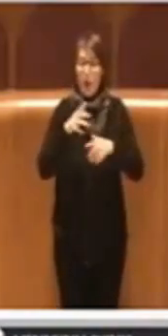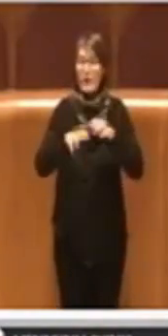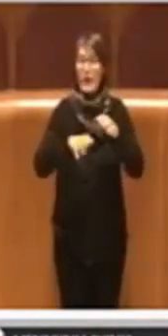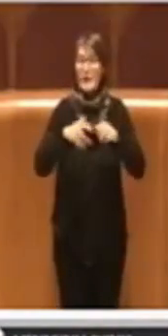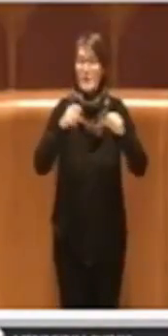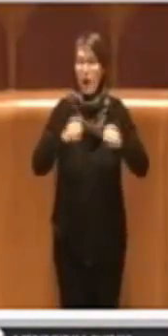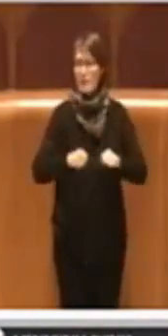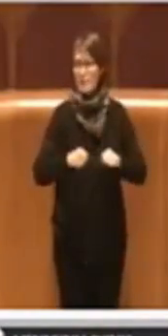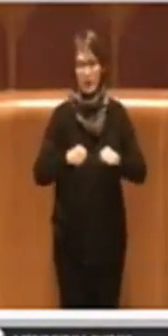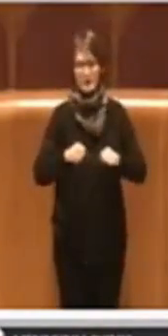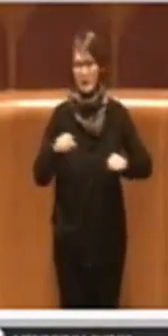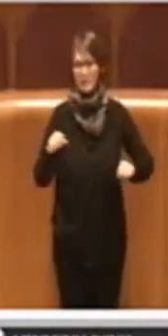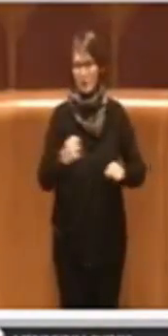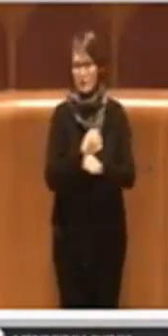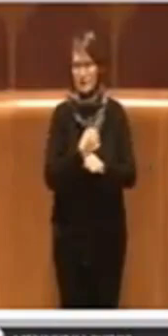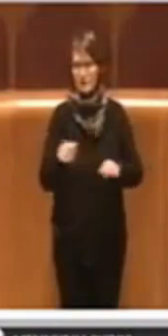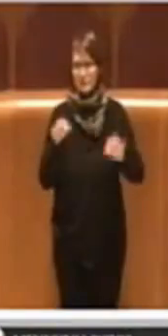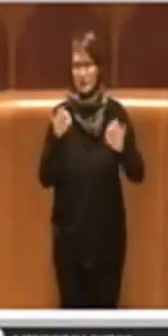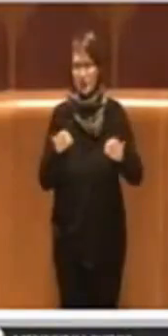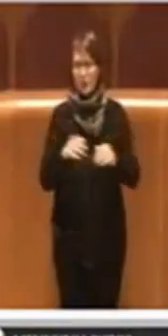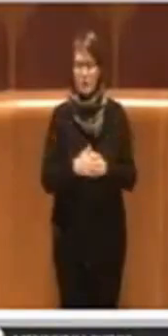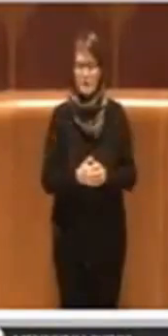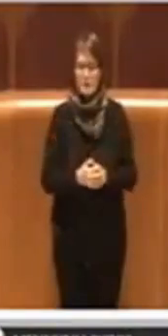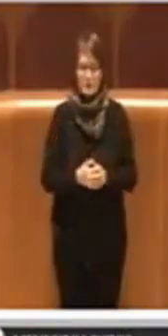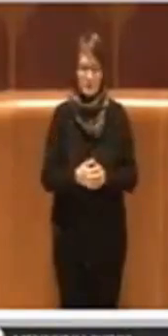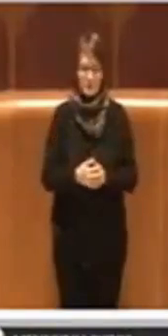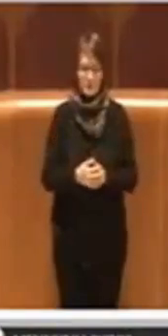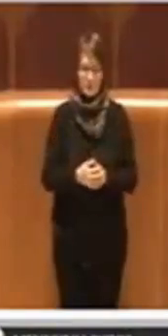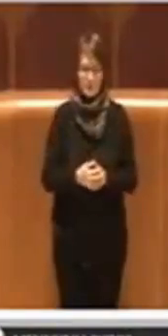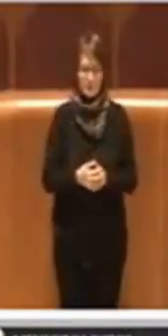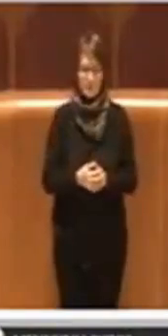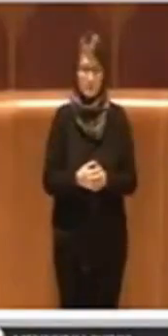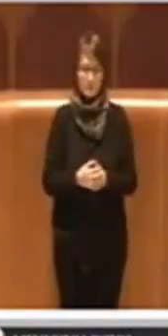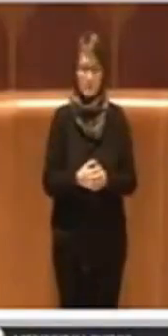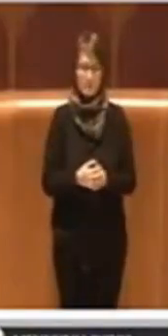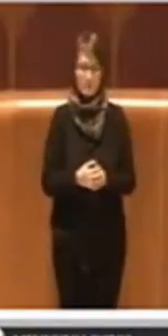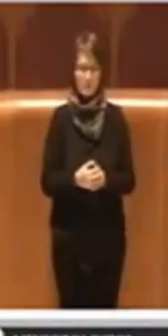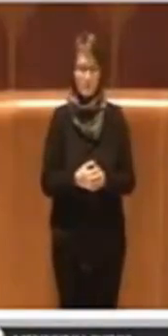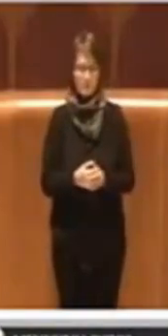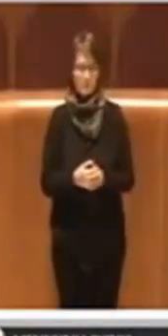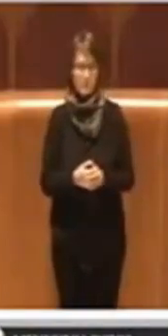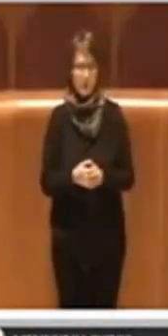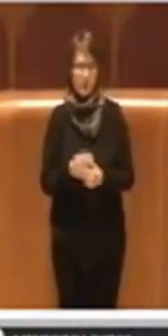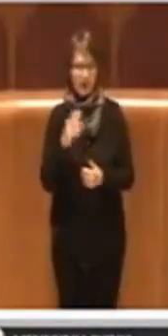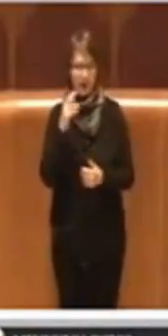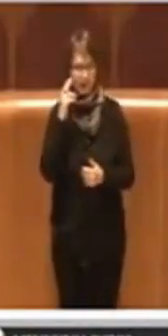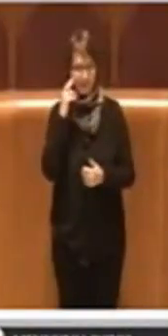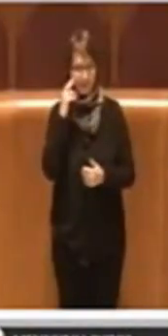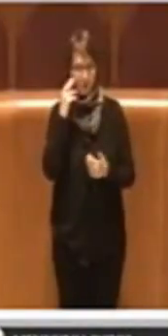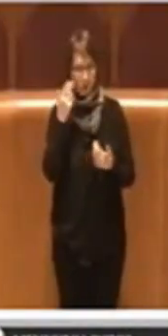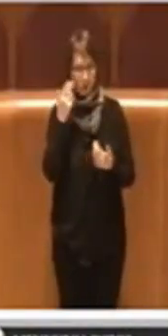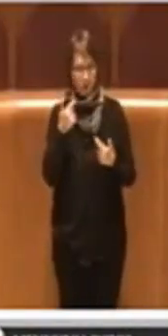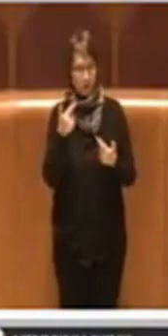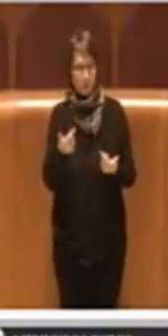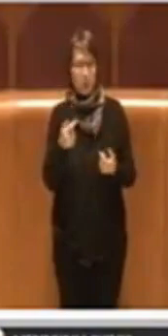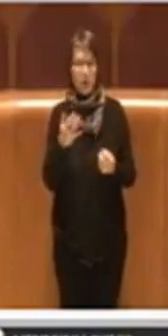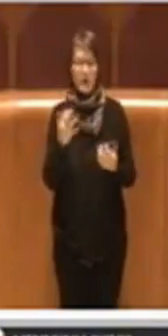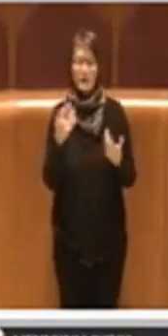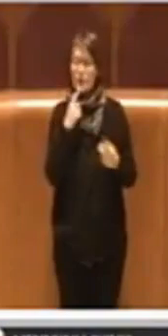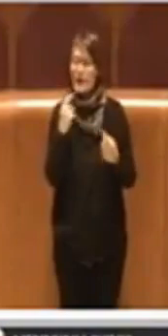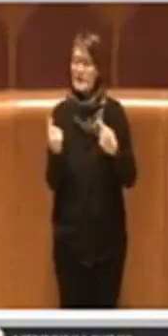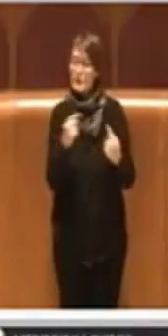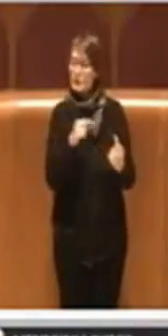Ricordiamo che in questa discussione abbiamo sentito più volte